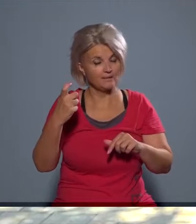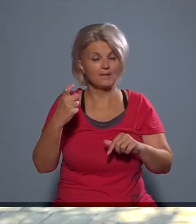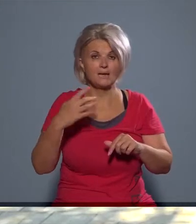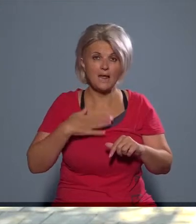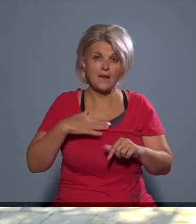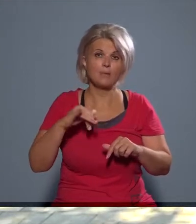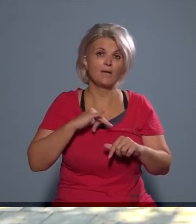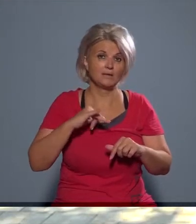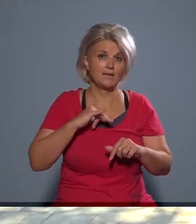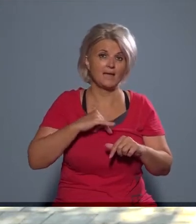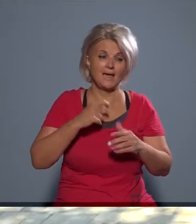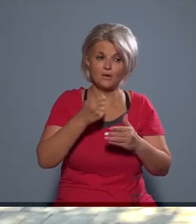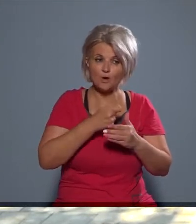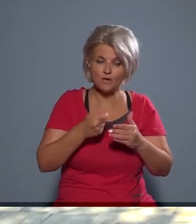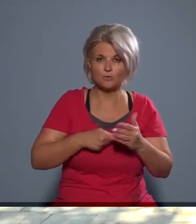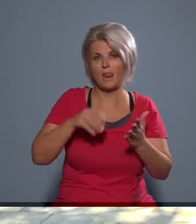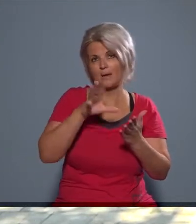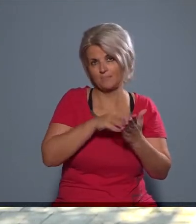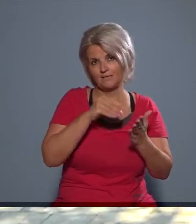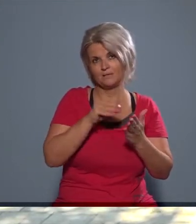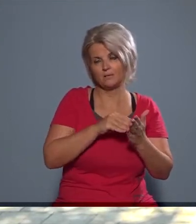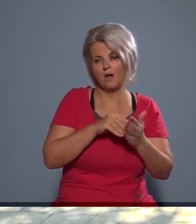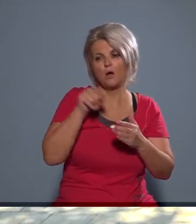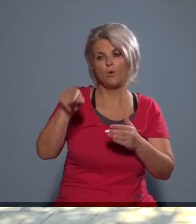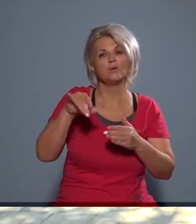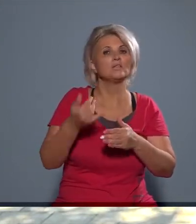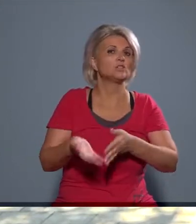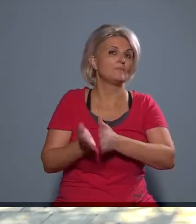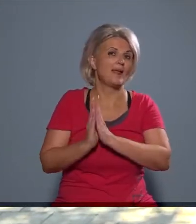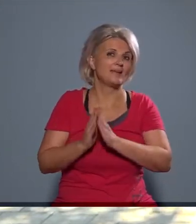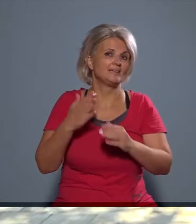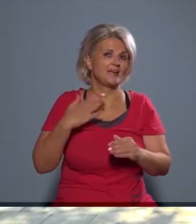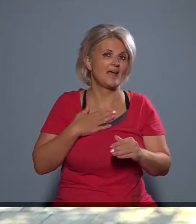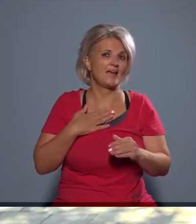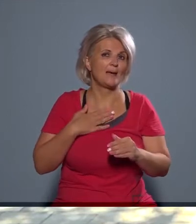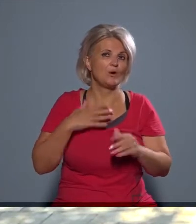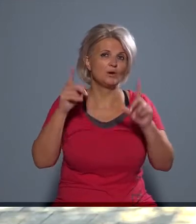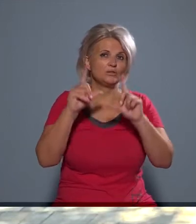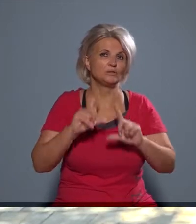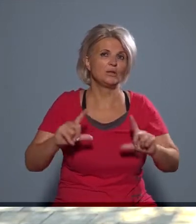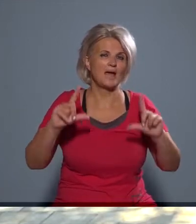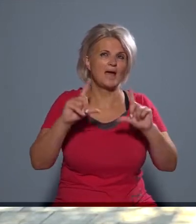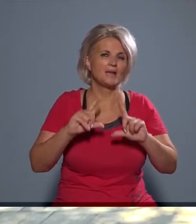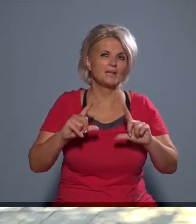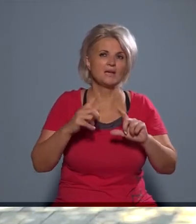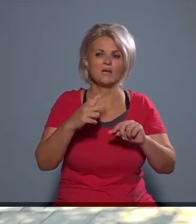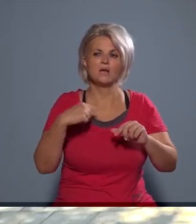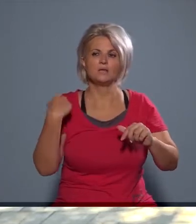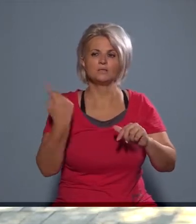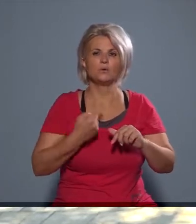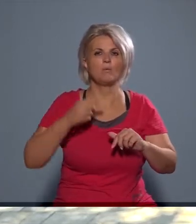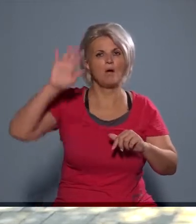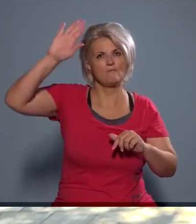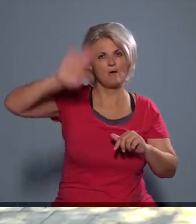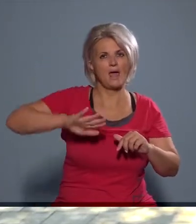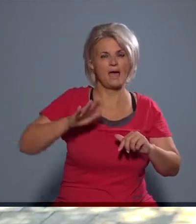nagyon érdekel a rajzolás, a mintázás, és akkor ott is felkértek ilyen a tanárinak a